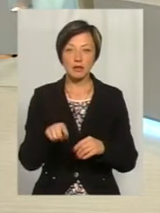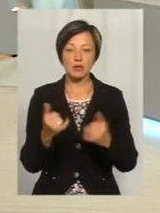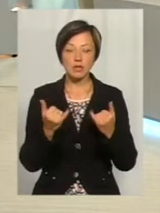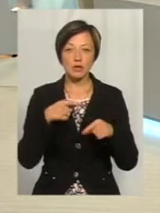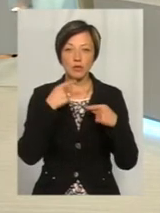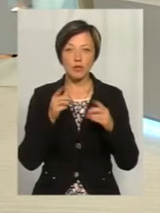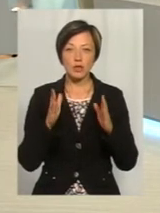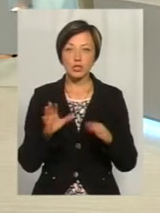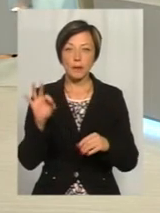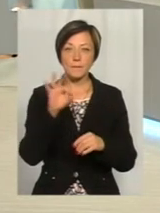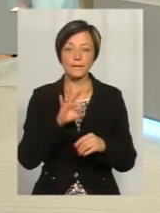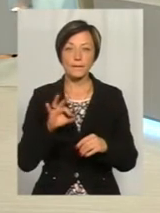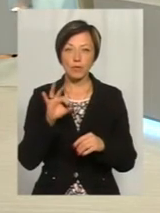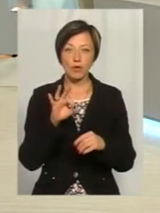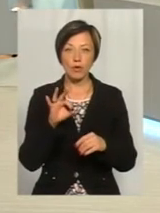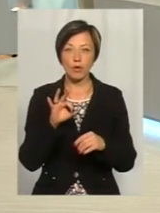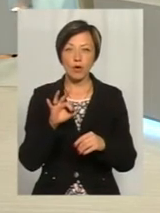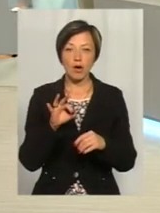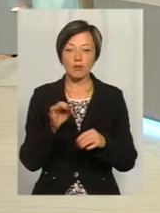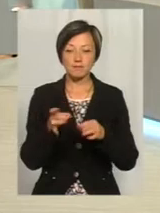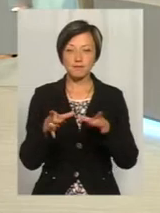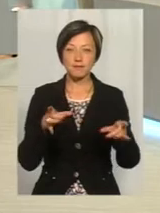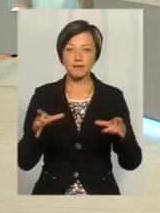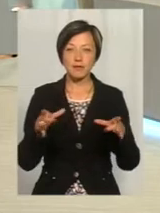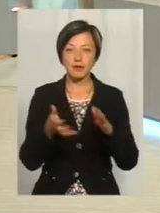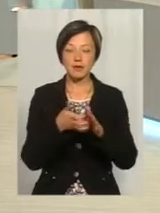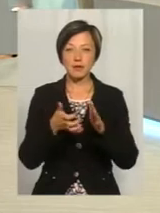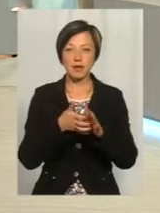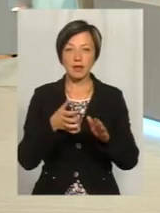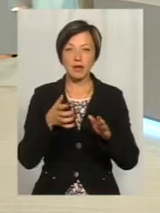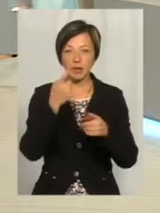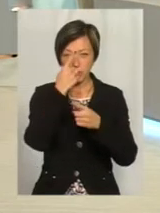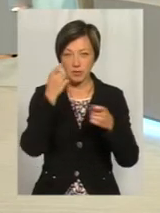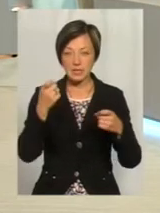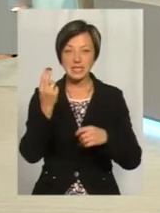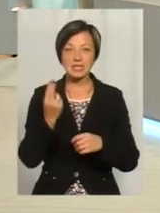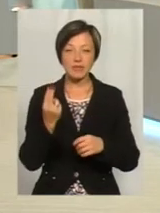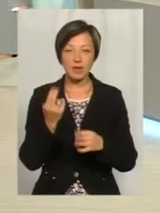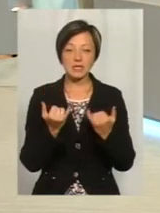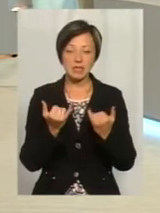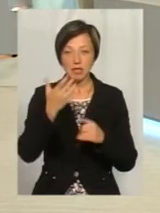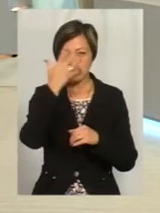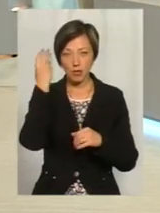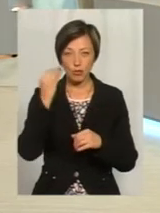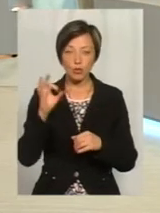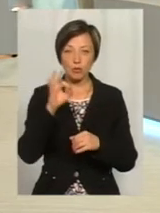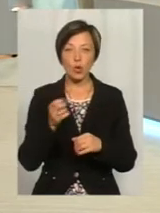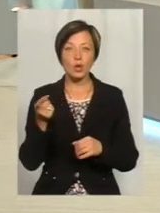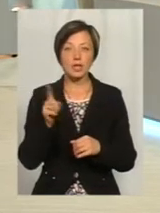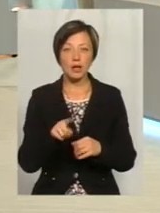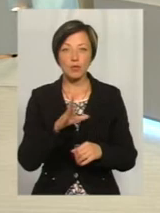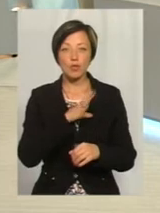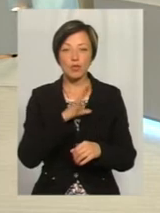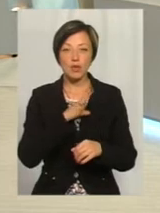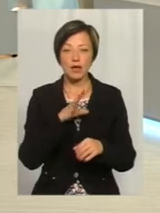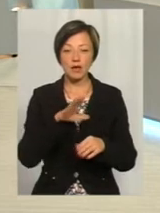говоримо лише про білі плями, які виникають у покритті цифровим сигналом. Зараз ми вже забули про те, що були